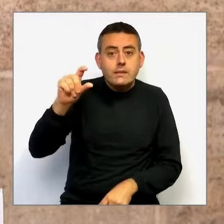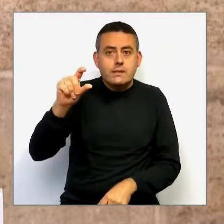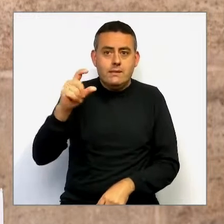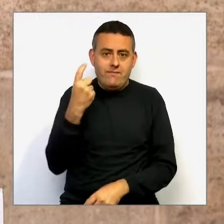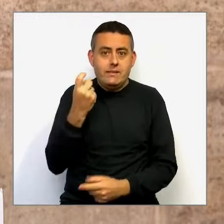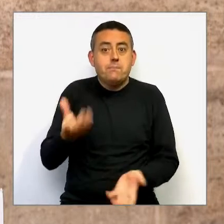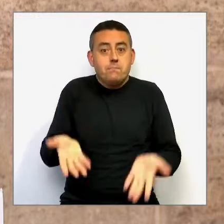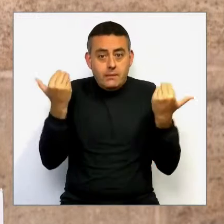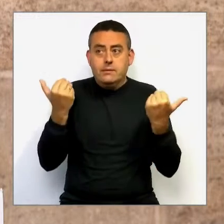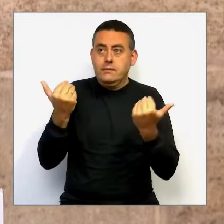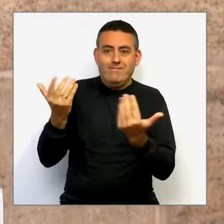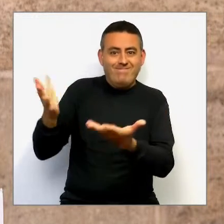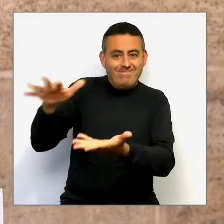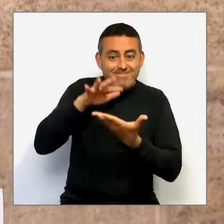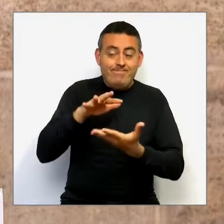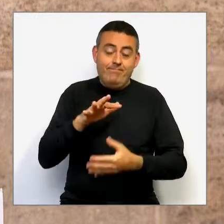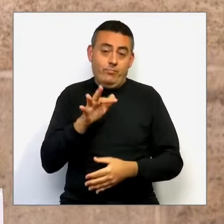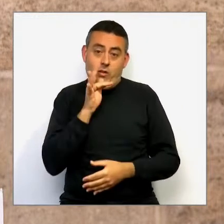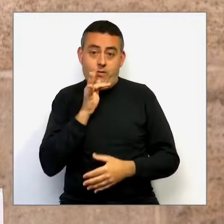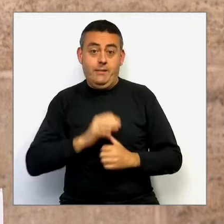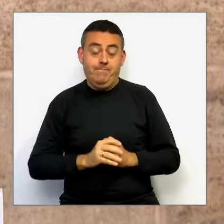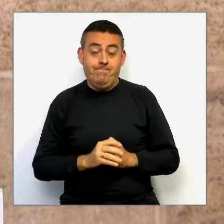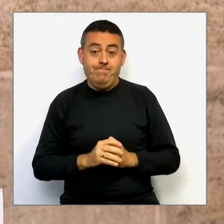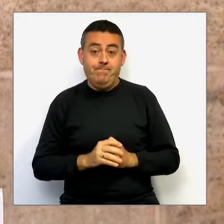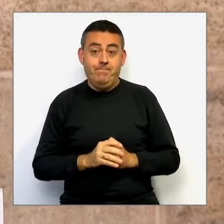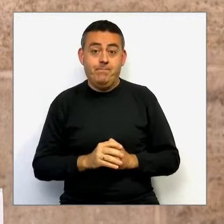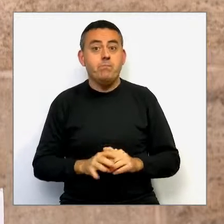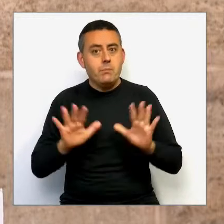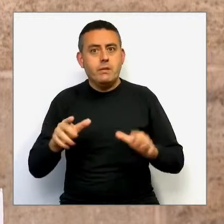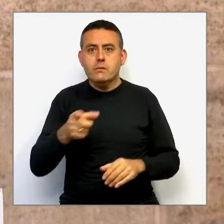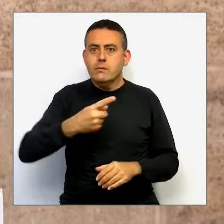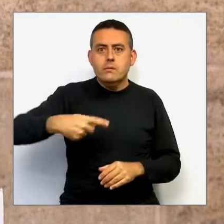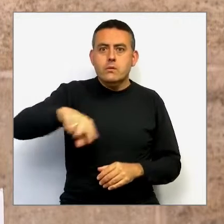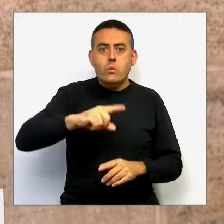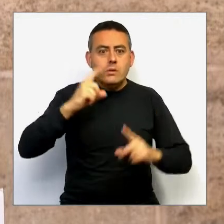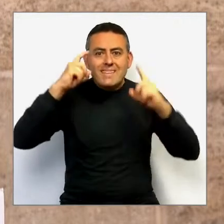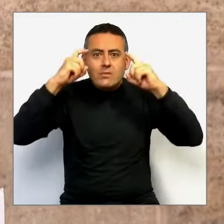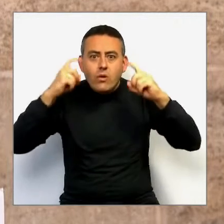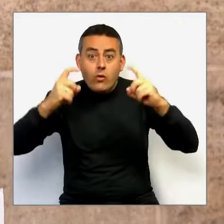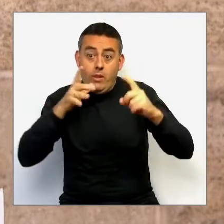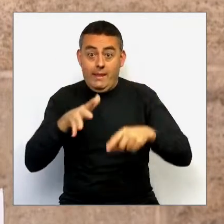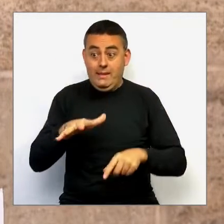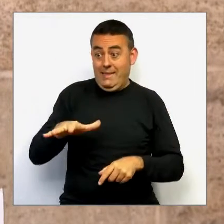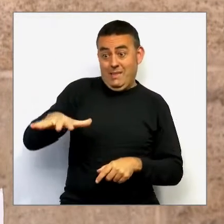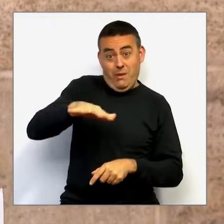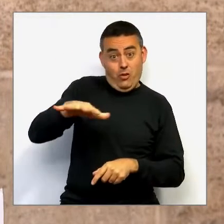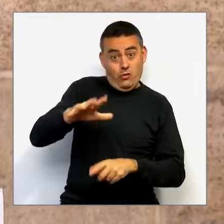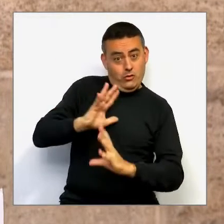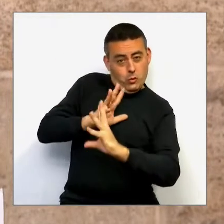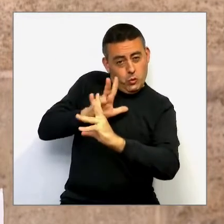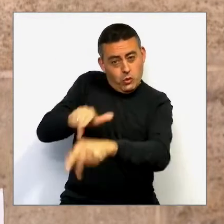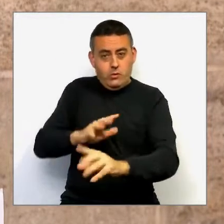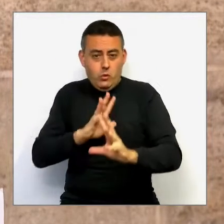Aquest gran equip que conformen les persones que estan en aquests moments en els espais de vacunació és el millor equip